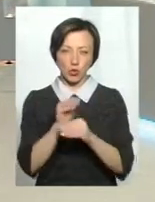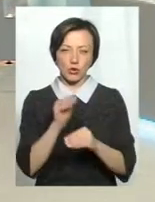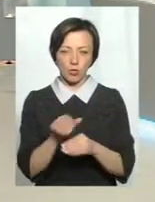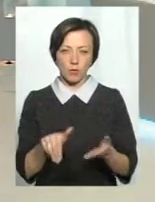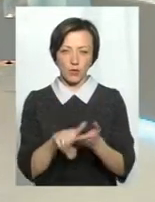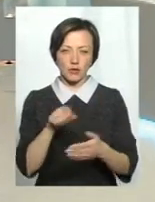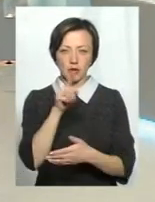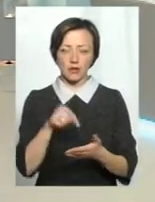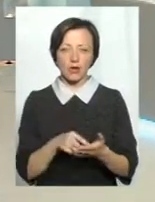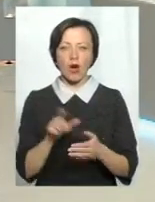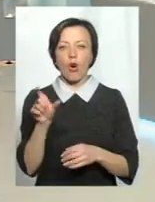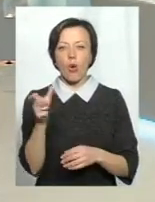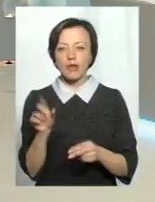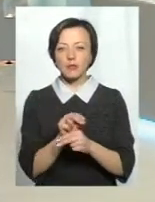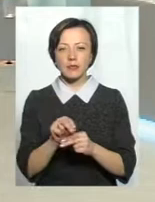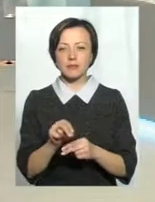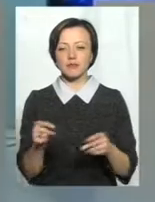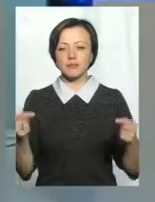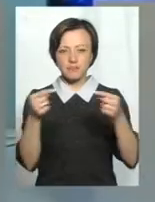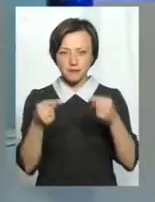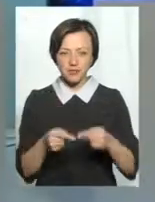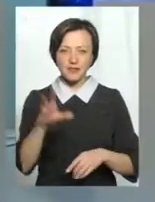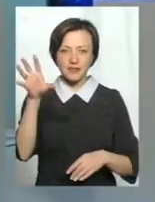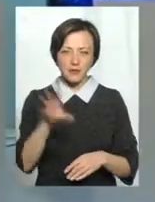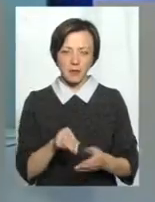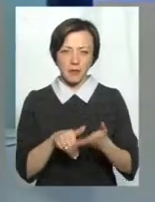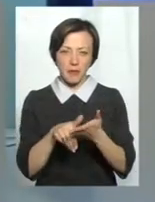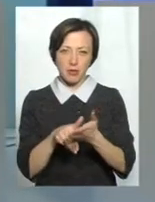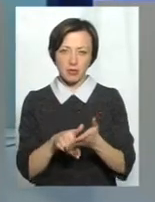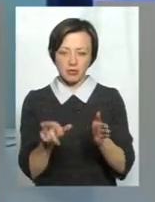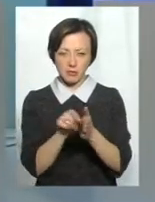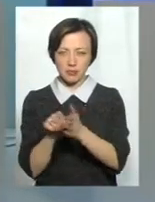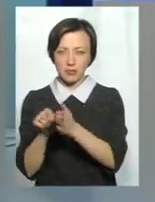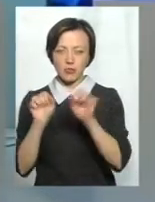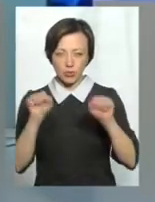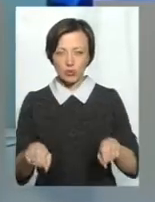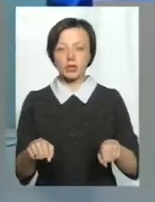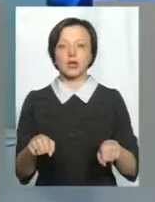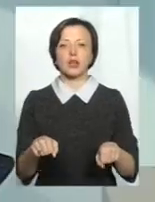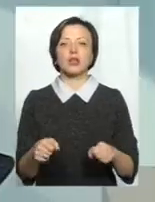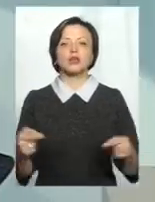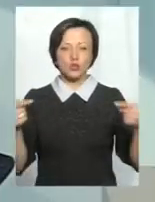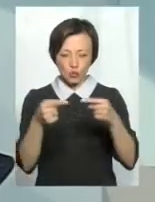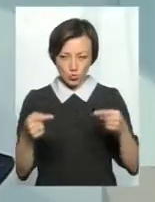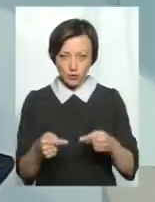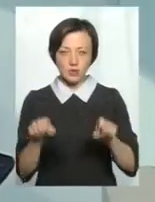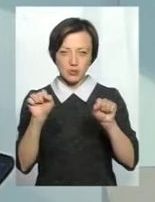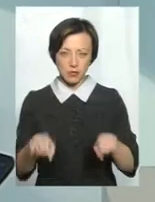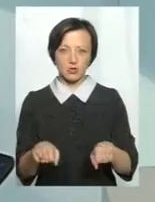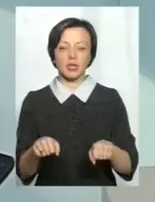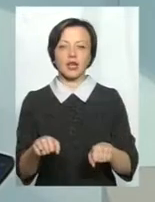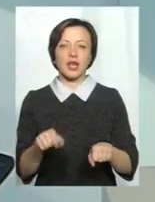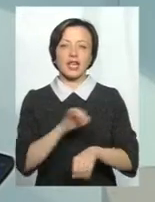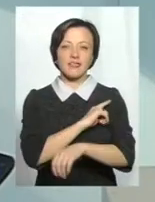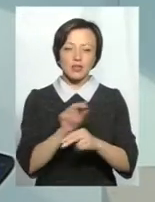Голкотерапія показана зі всіма методами лікування. Сумісна, будемо сказати, і з